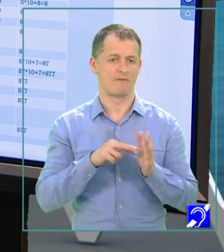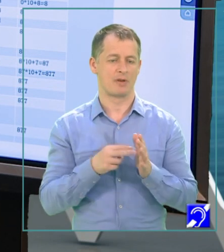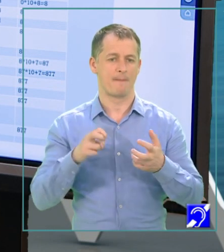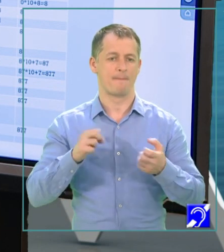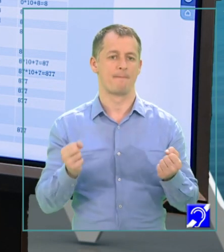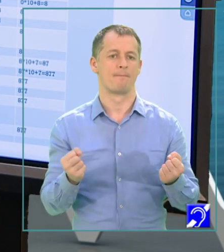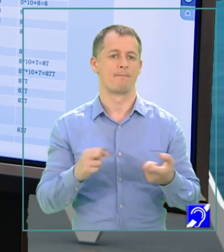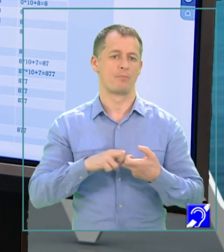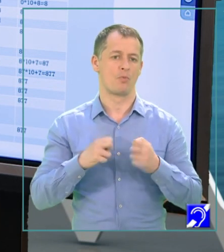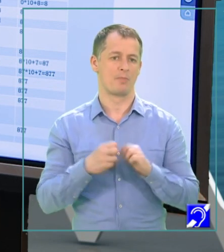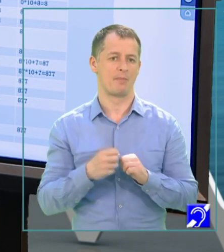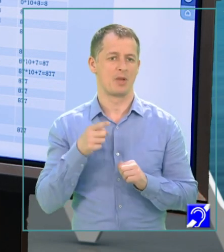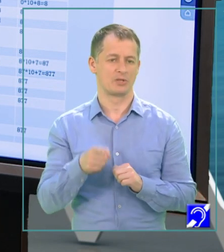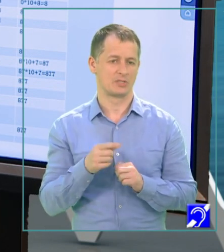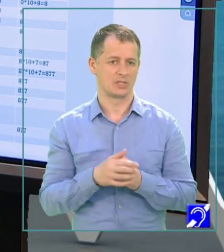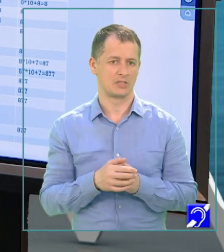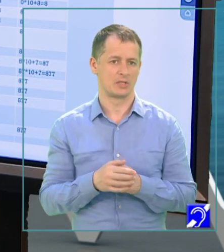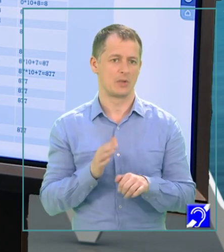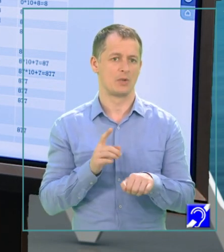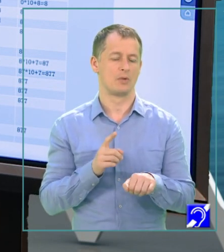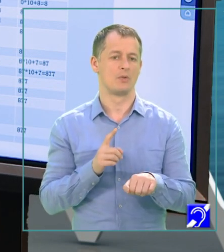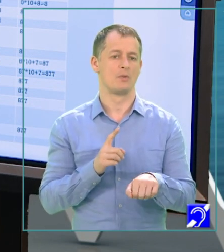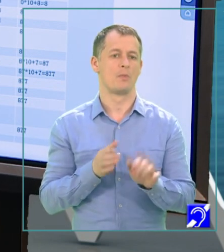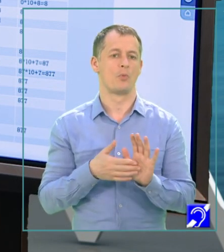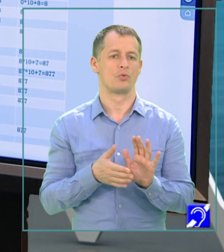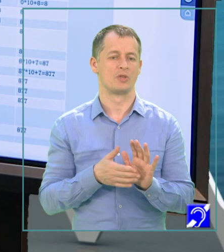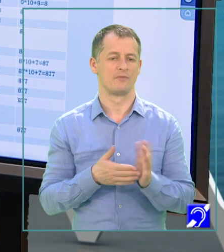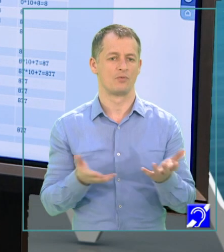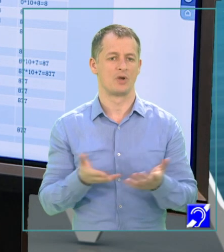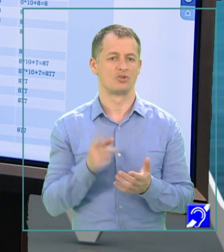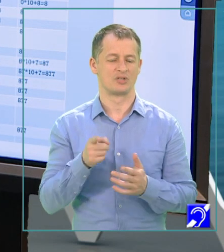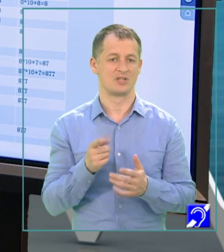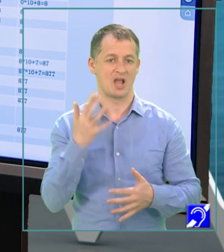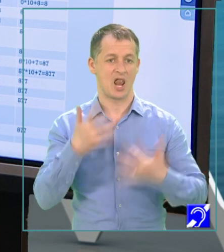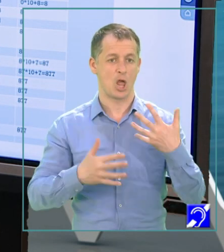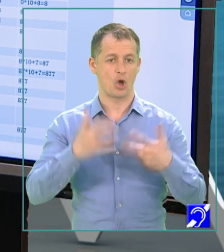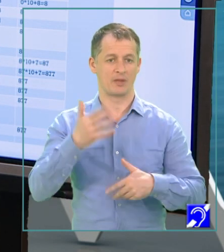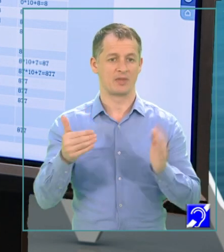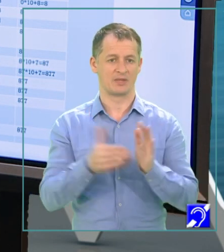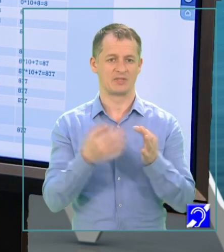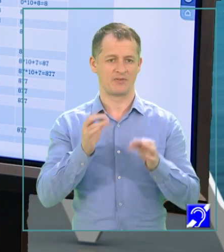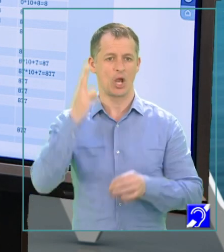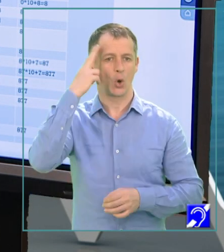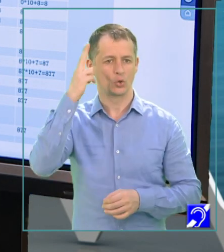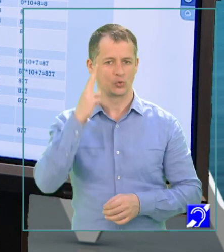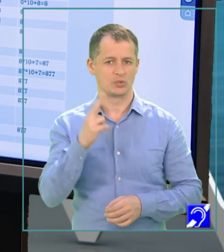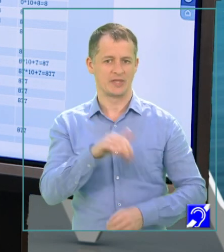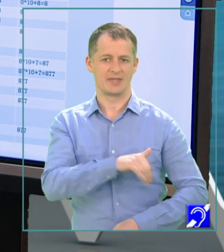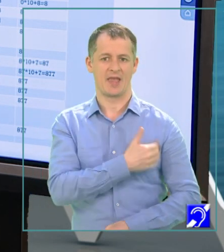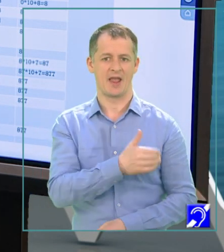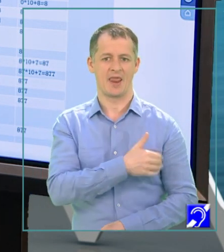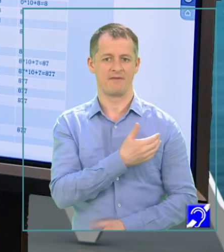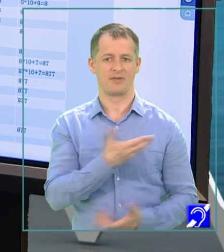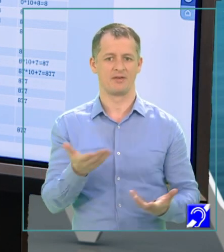motivele pentru care acești algoritmi trebuie să fie cunoscuți de către elevii care